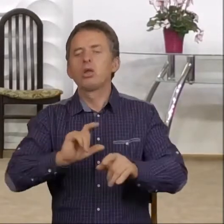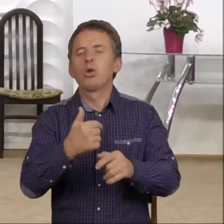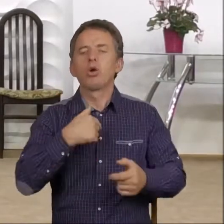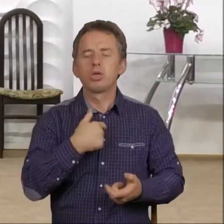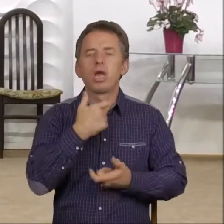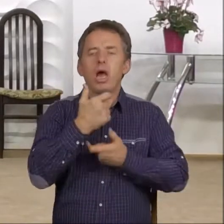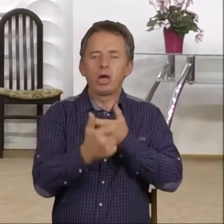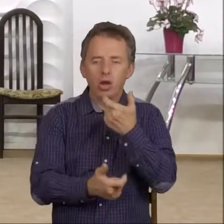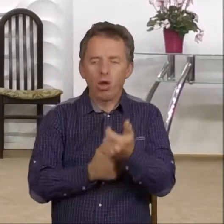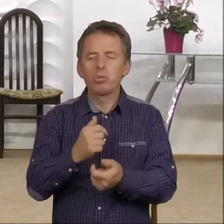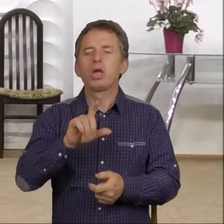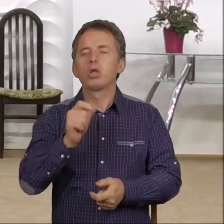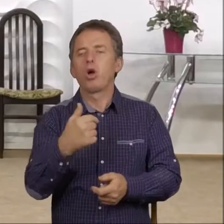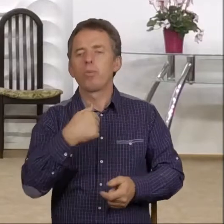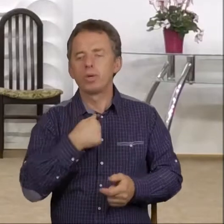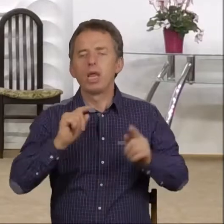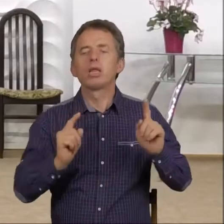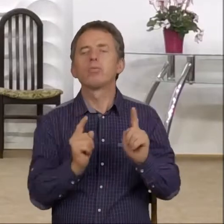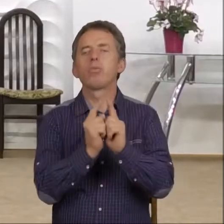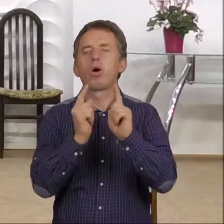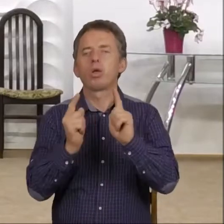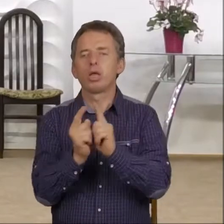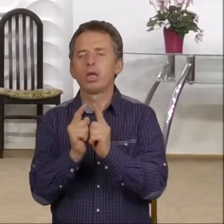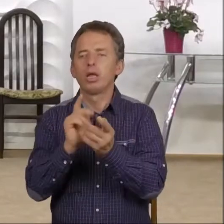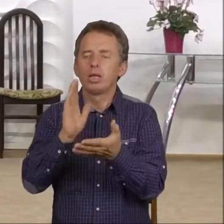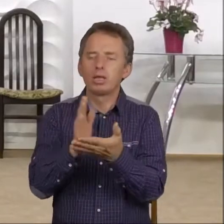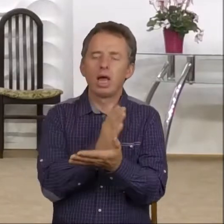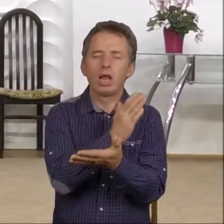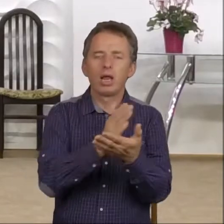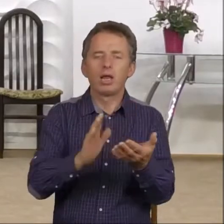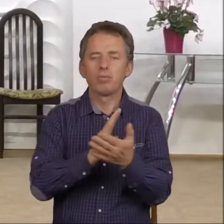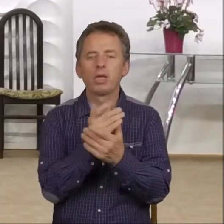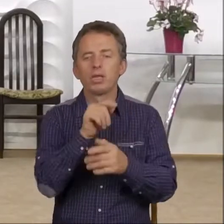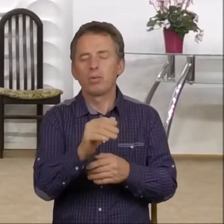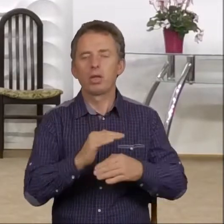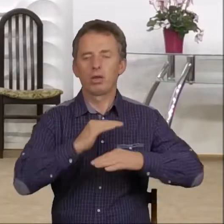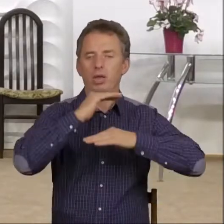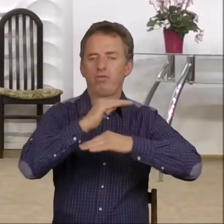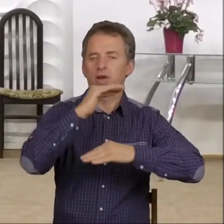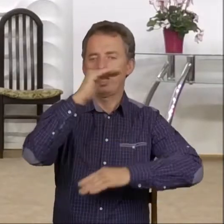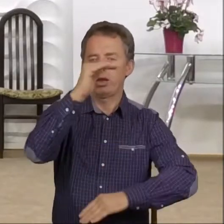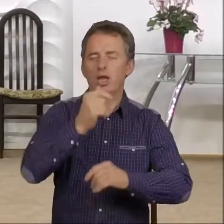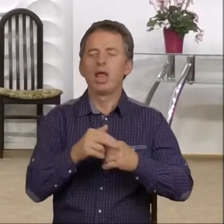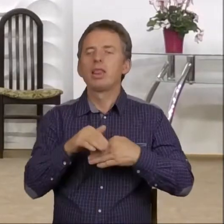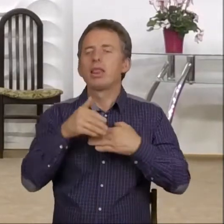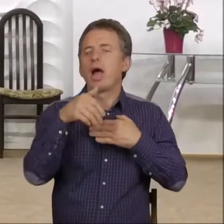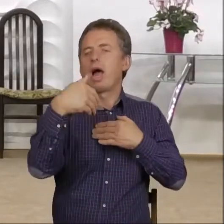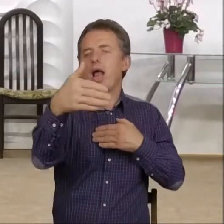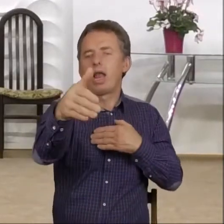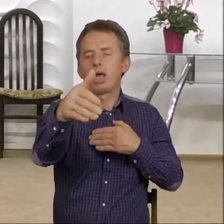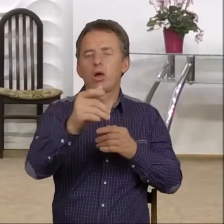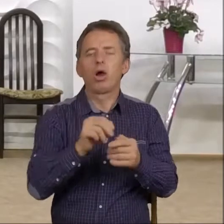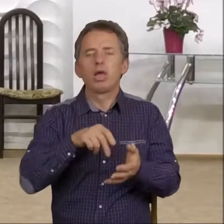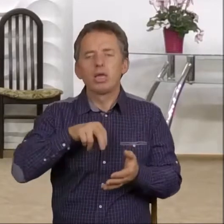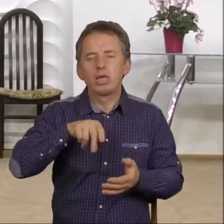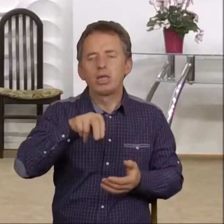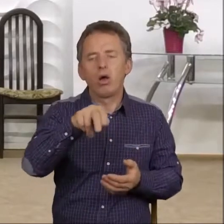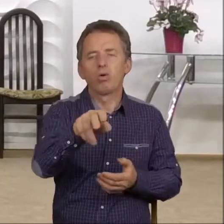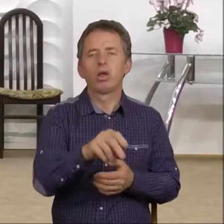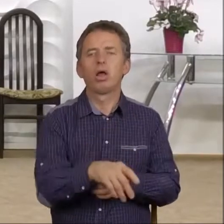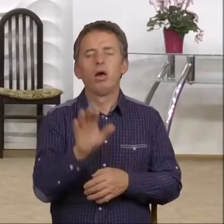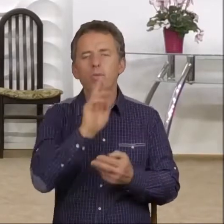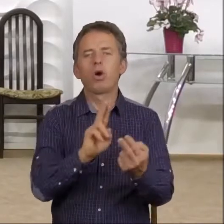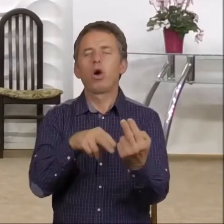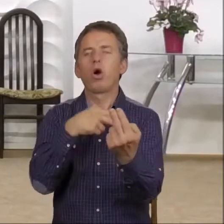robię i co mnie spotyka. Zależności między tymi sferami są bardzo daleko idące. A więc Bóg